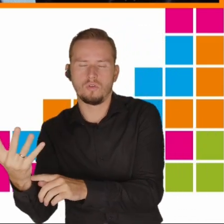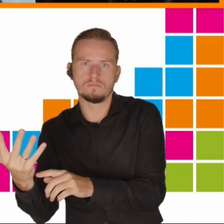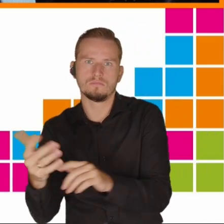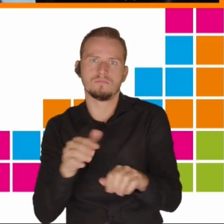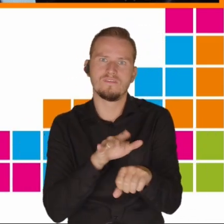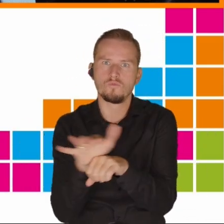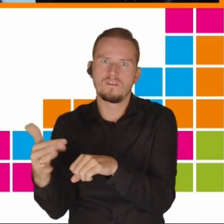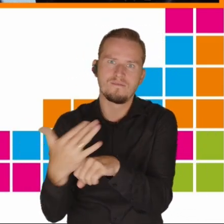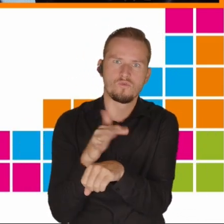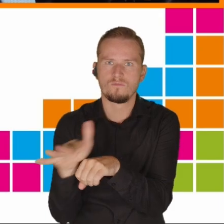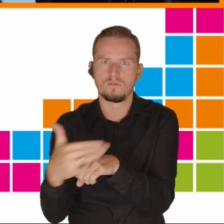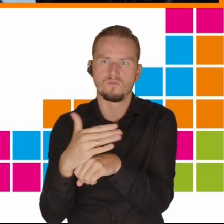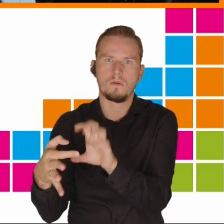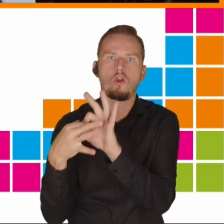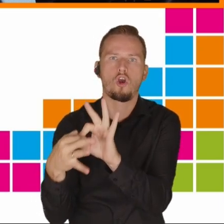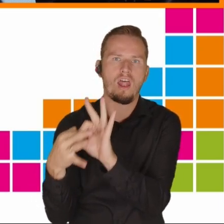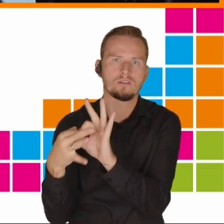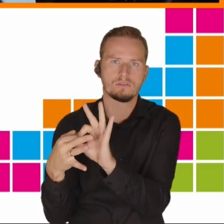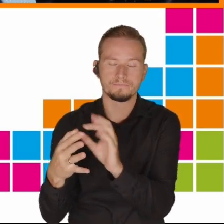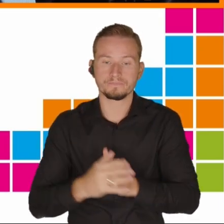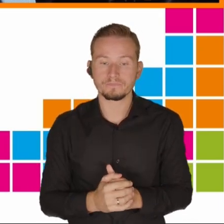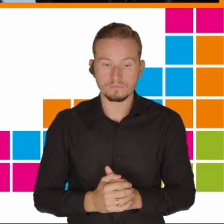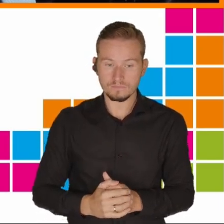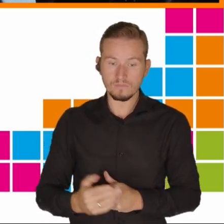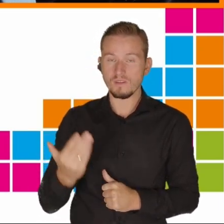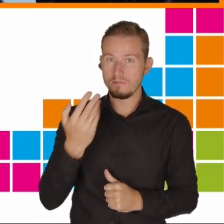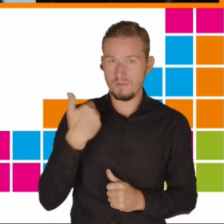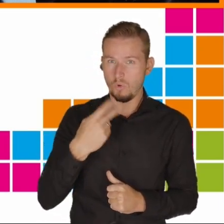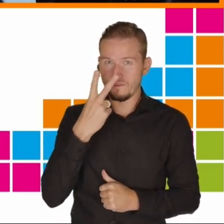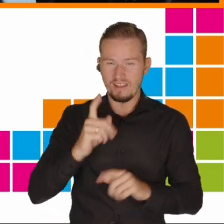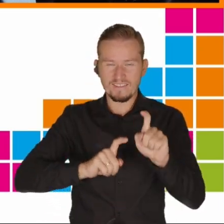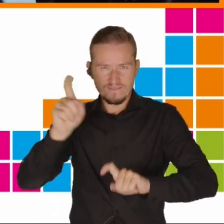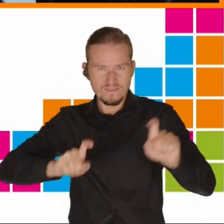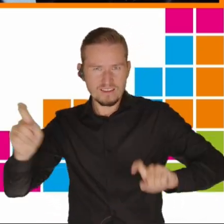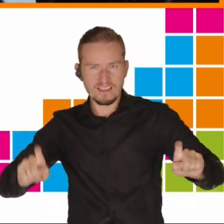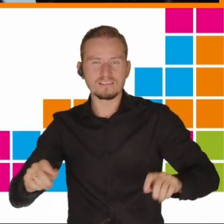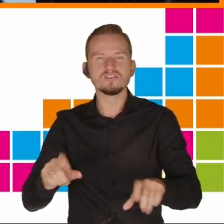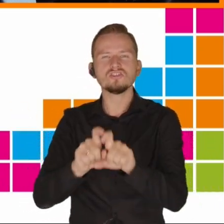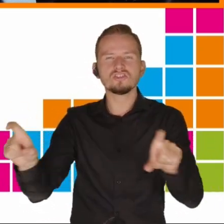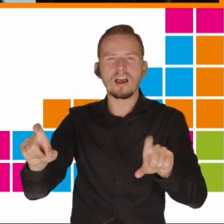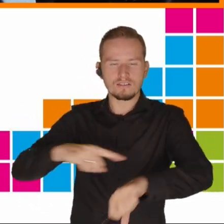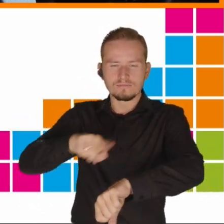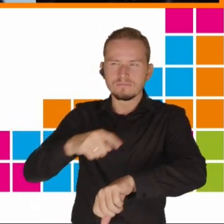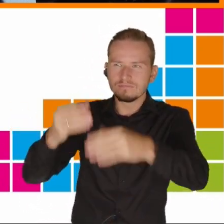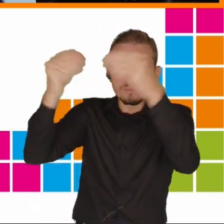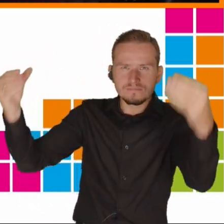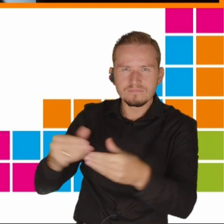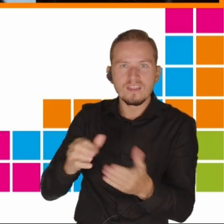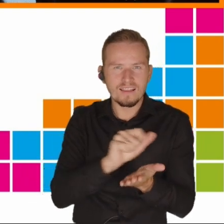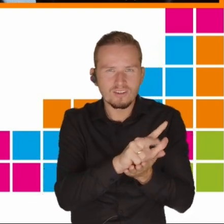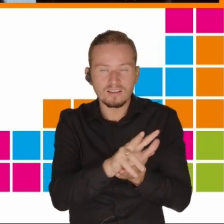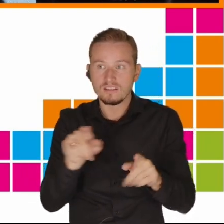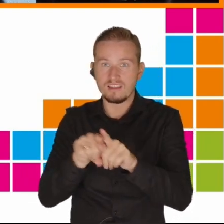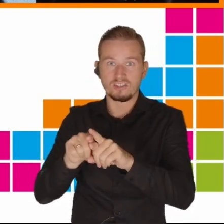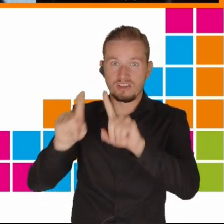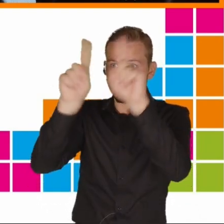Pokazałam Państwu wykres czasu ekranowego i nastolatków i ich wpływ na średnią